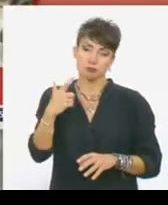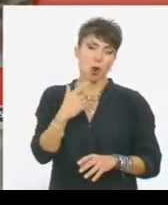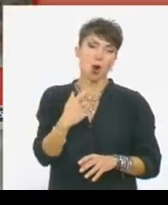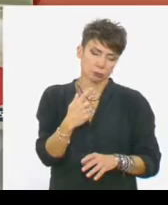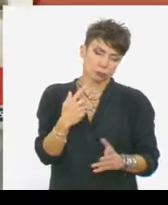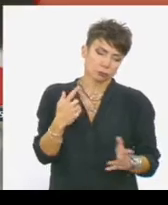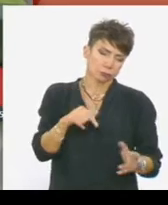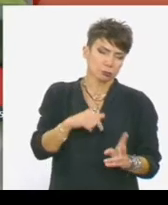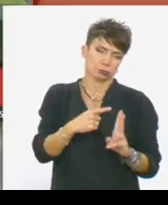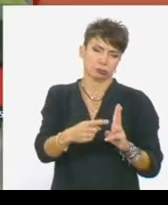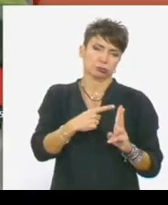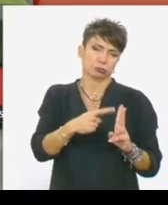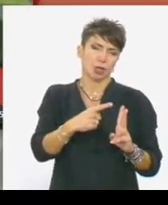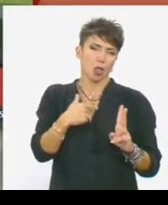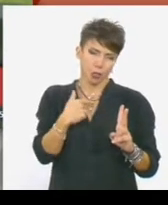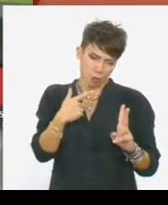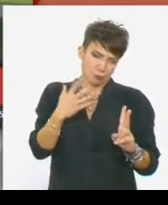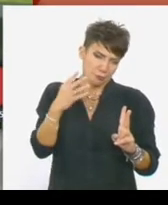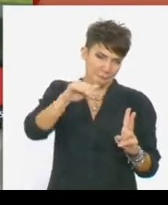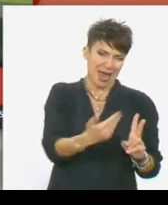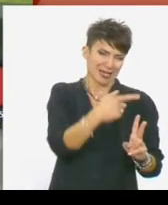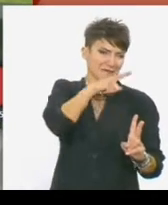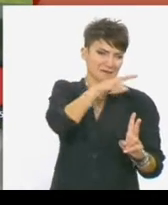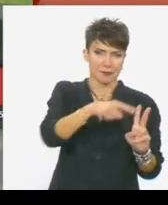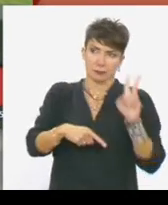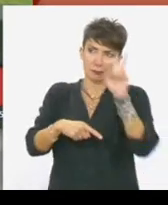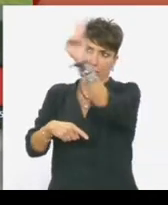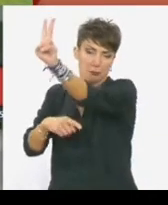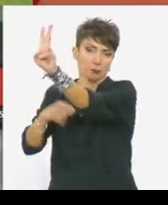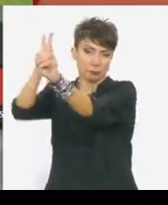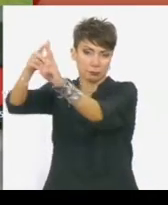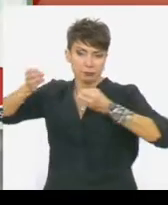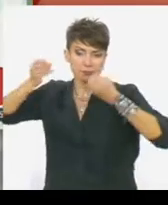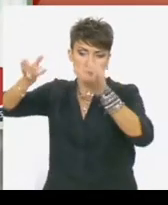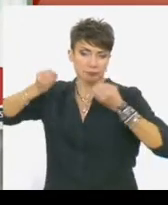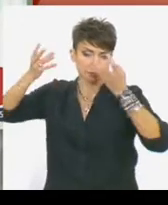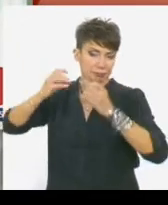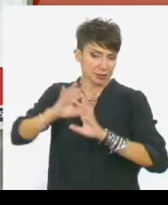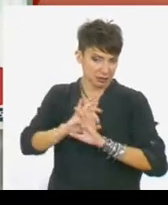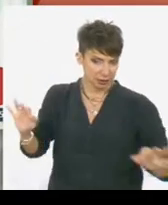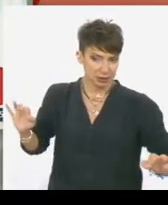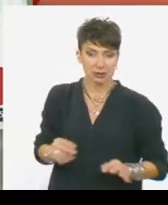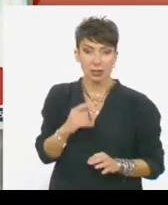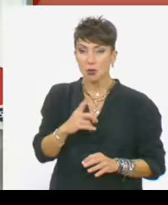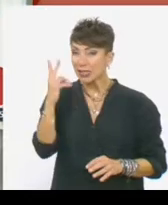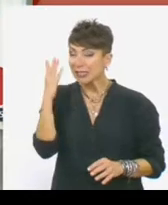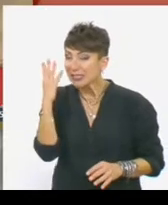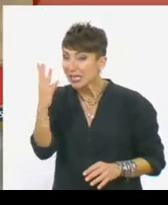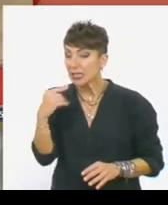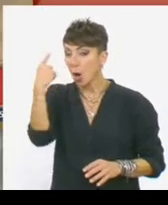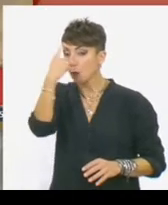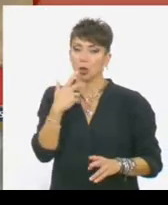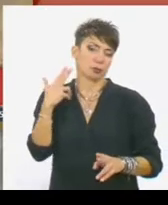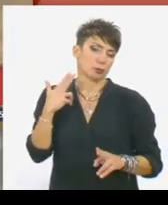διάθεση της δικαιοσύνης και οι καταγγελίες τους αναμένεται να οδηγήσουν σε ραγδαίες εξελίξεις, για τουλάχιστον τέσσερα πρόσωπα της δομής,